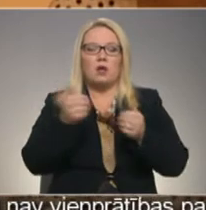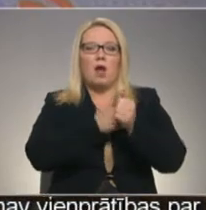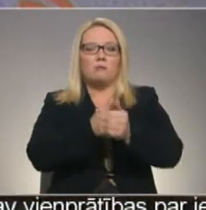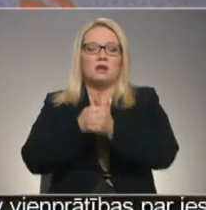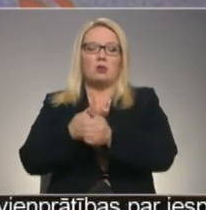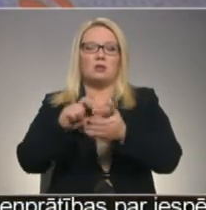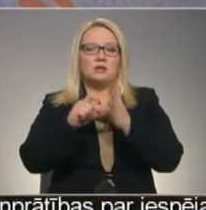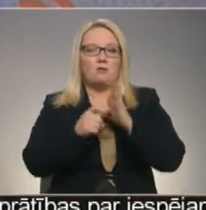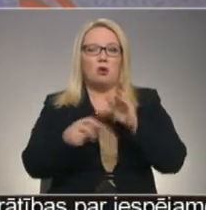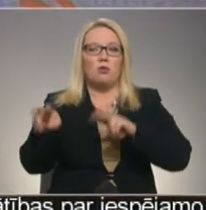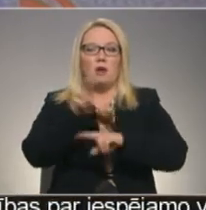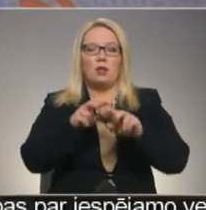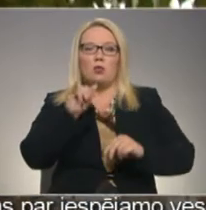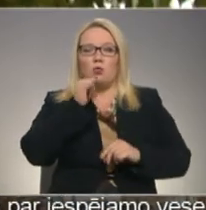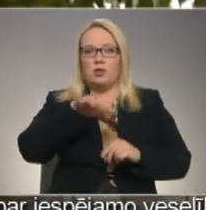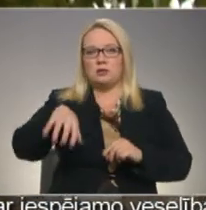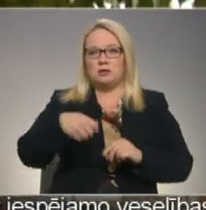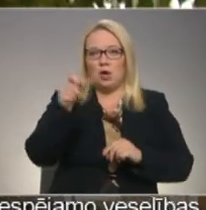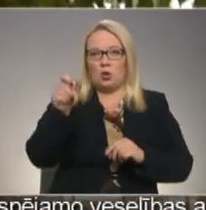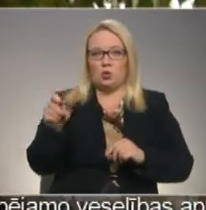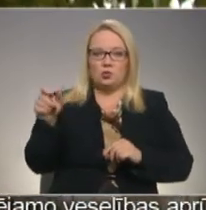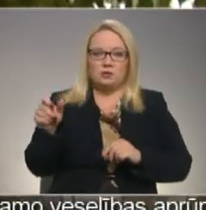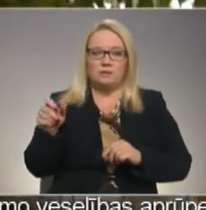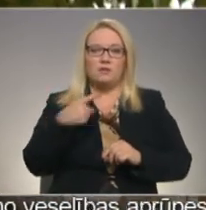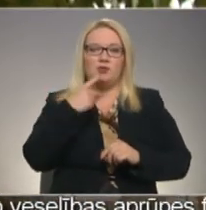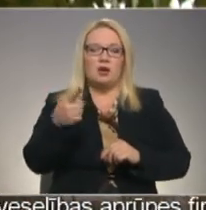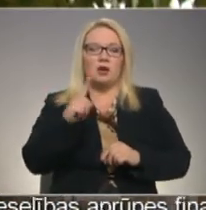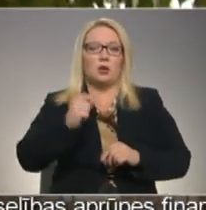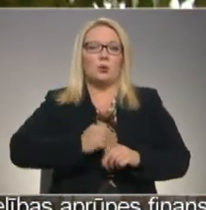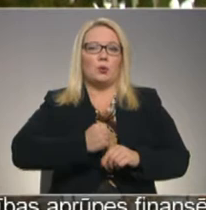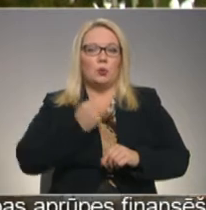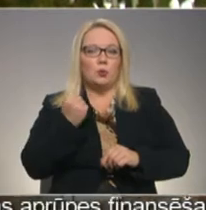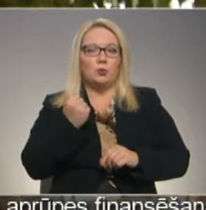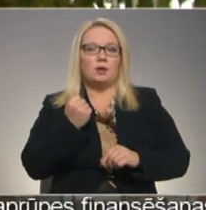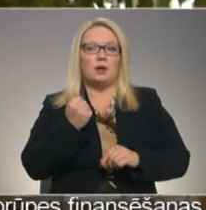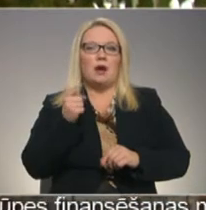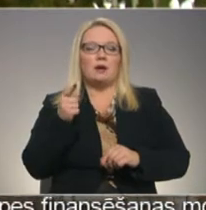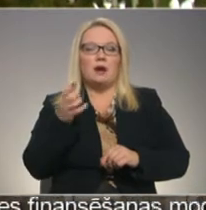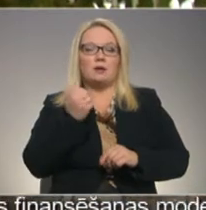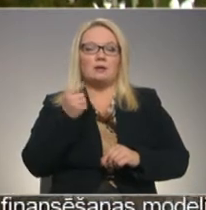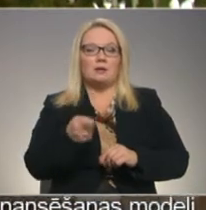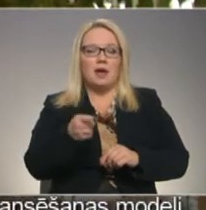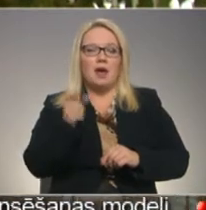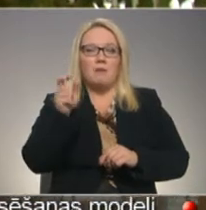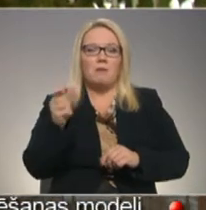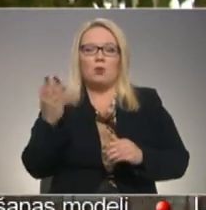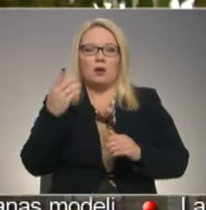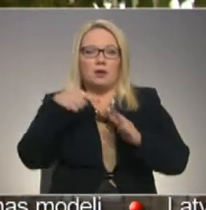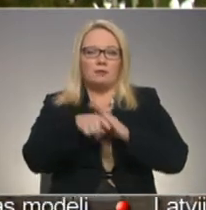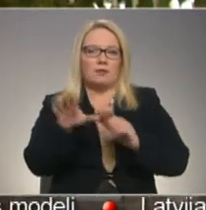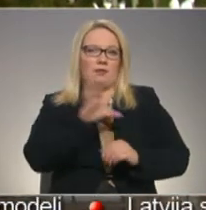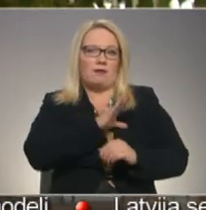dzīvokļus un meklēt ūdens zagļus. Ir grūti ar tiem, kur netiek iekšā.